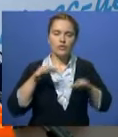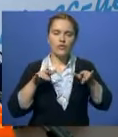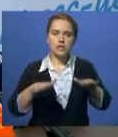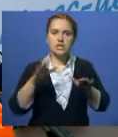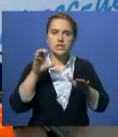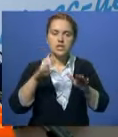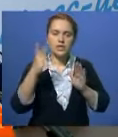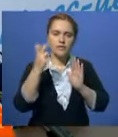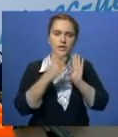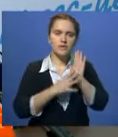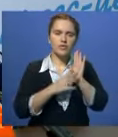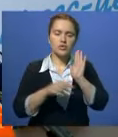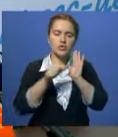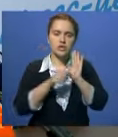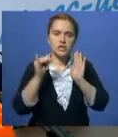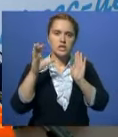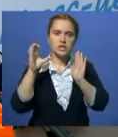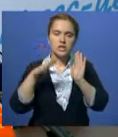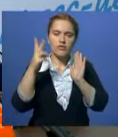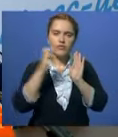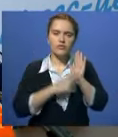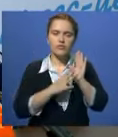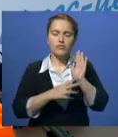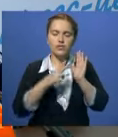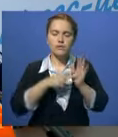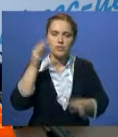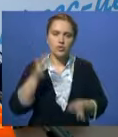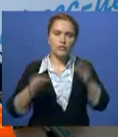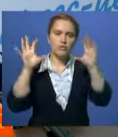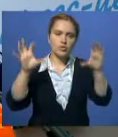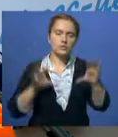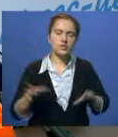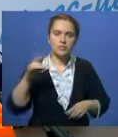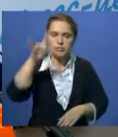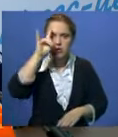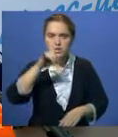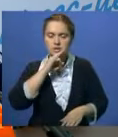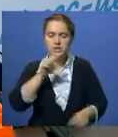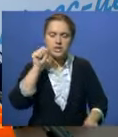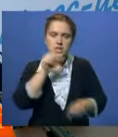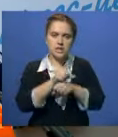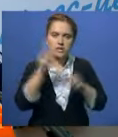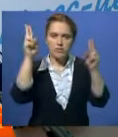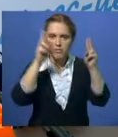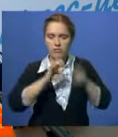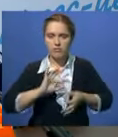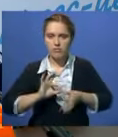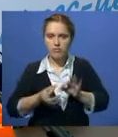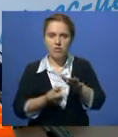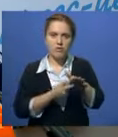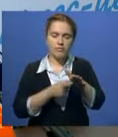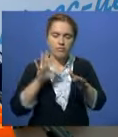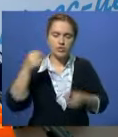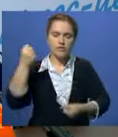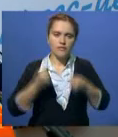296 и по ст. 297 Уголовного кодекса Республики Казахстан назначены необходимые экспертизы. Водитель